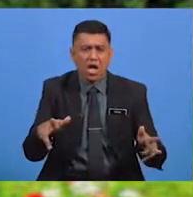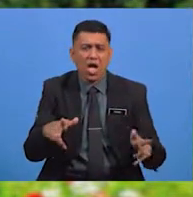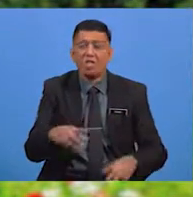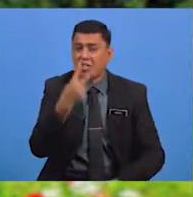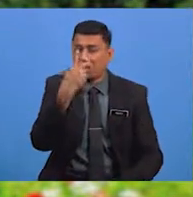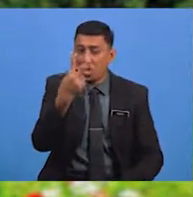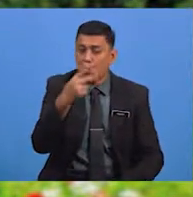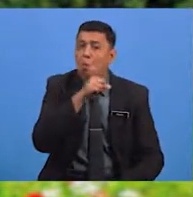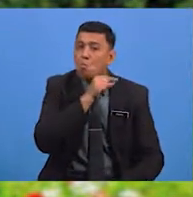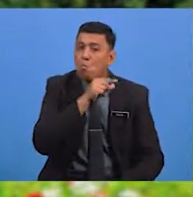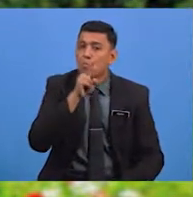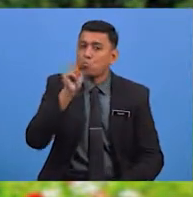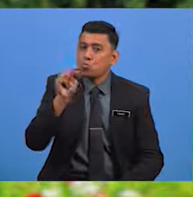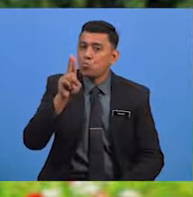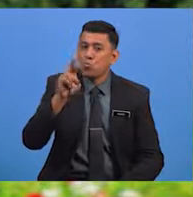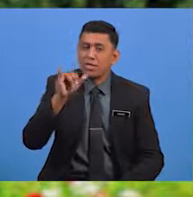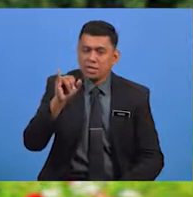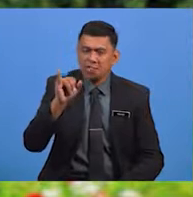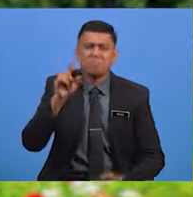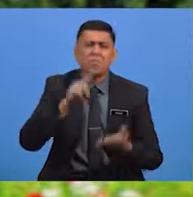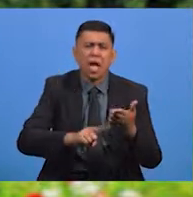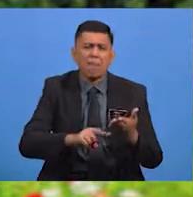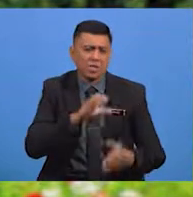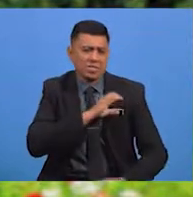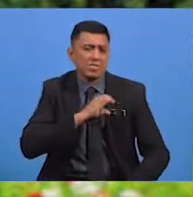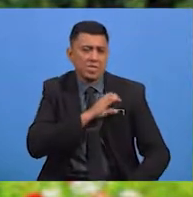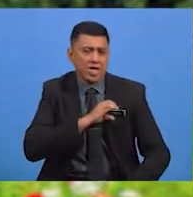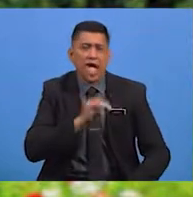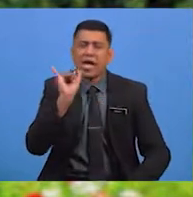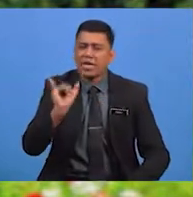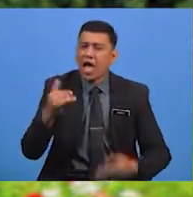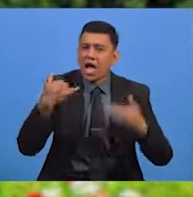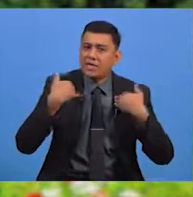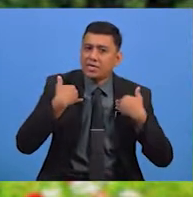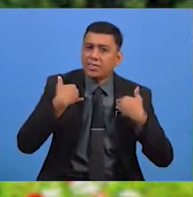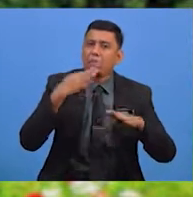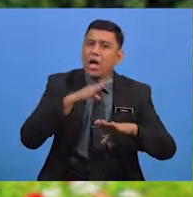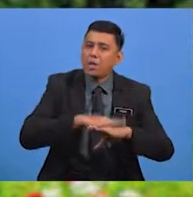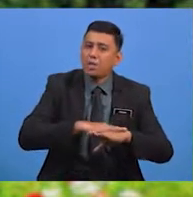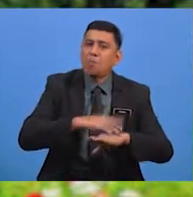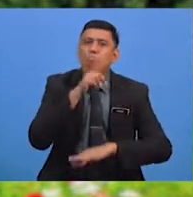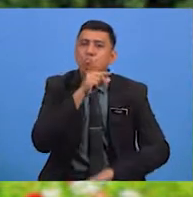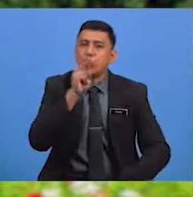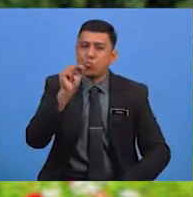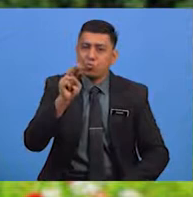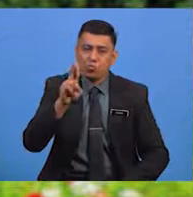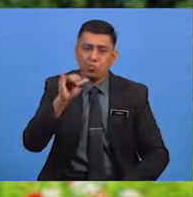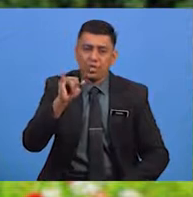melihat Burung Nuri? Dan apakah ciri-ciri yang ada pada Burung Nuri ini?